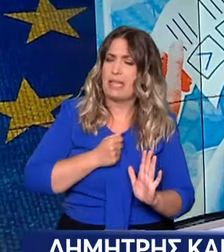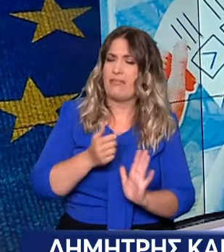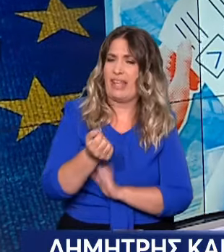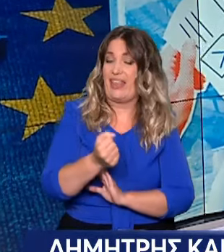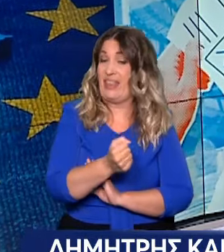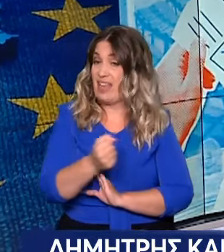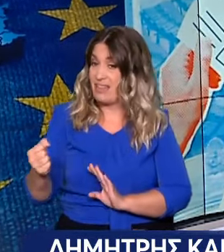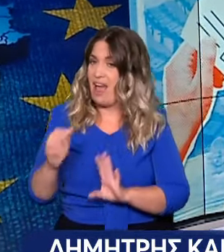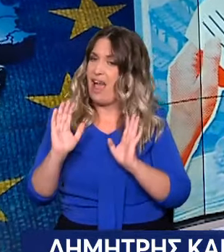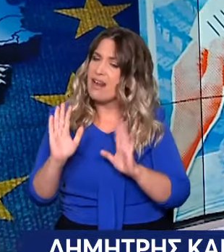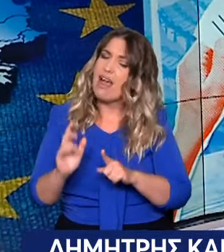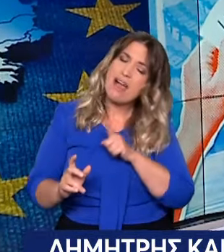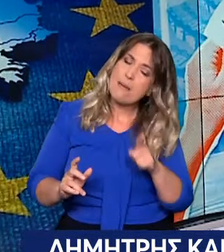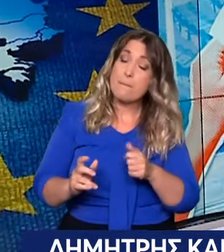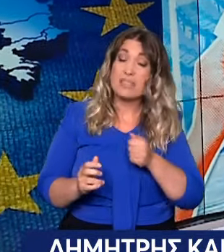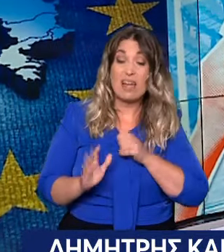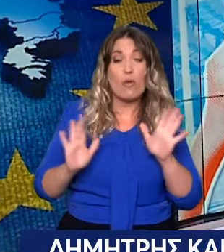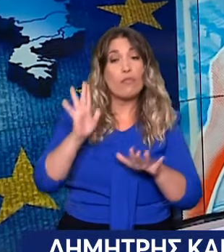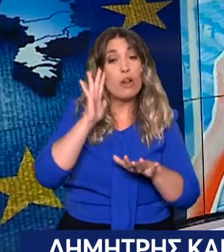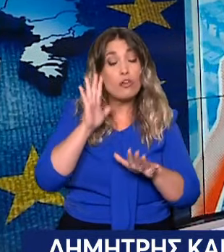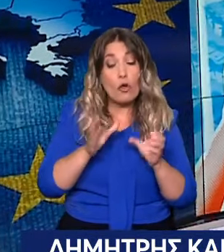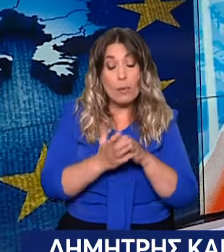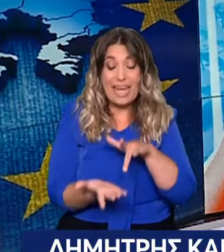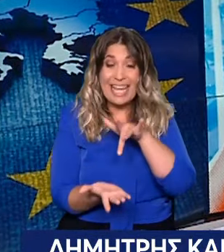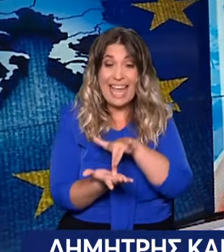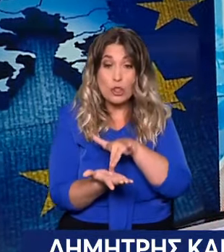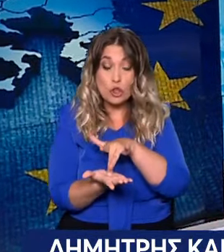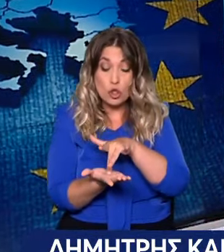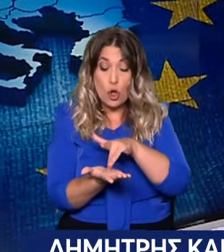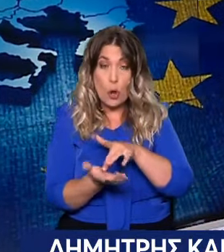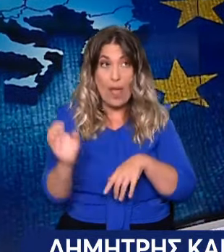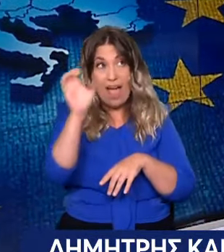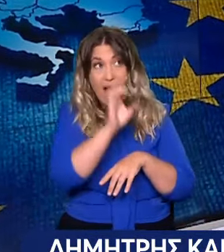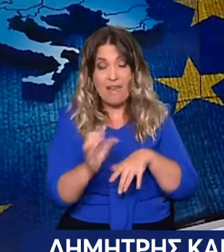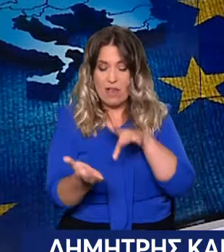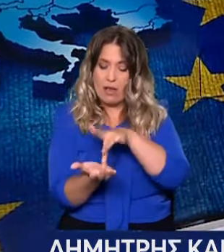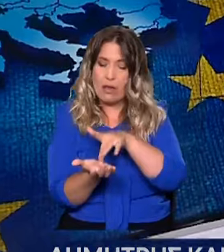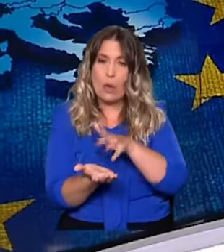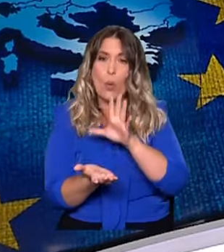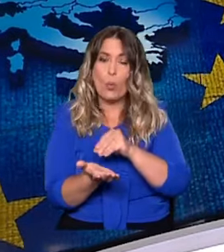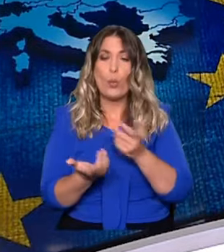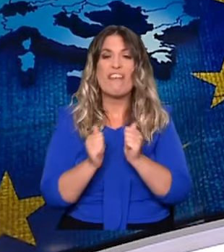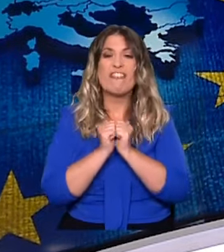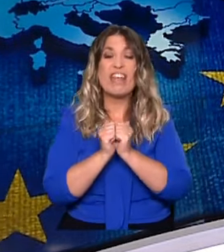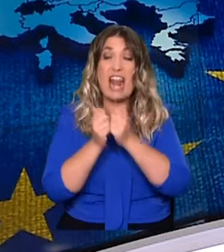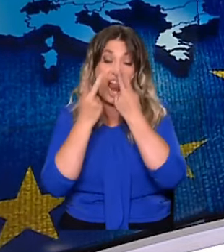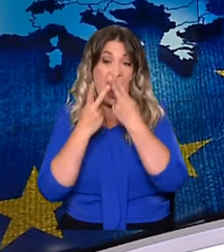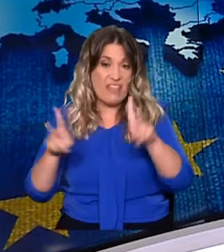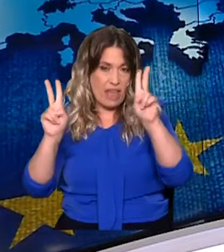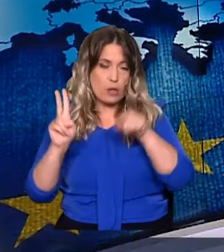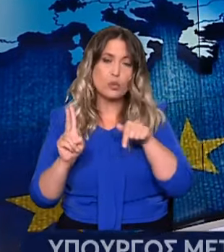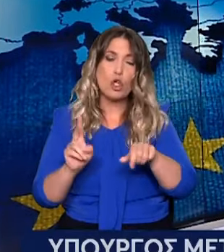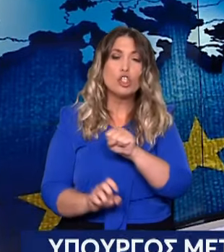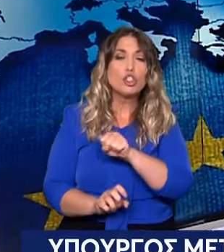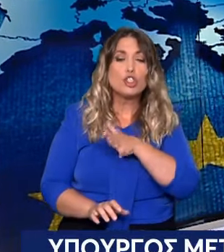είναι ότι οι δυνάμεις του κέντρου, και αναφέρομαι στην Ευρωπαϊκή Κεντροδεξιά τους φιλελεύθερους και τους σοσιαλιστές κρατούν τις δυνάμεις τους,